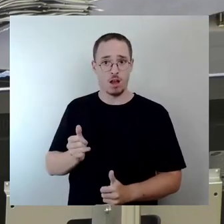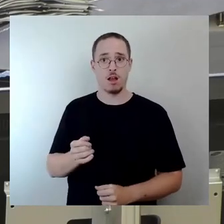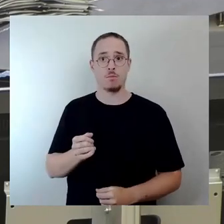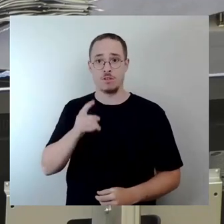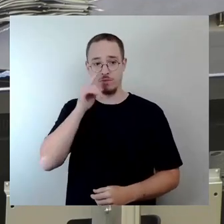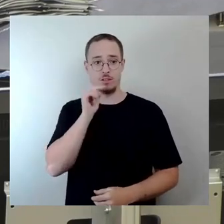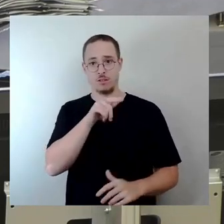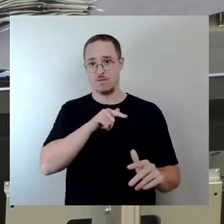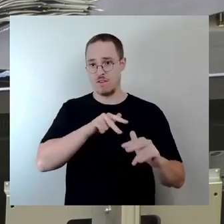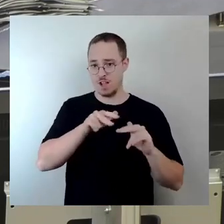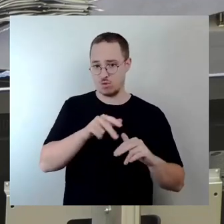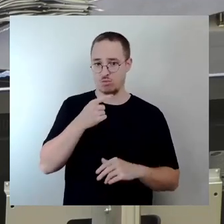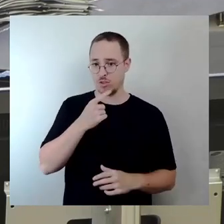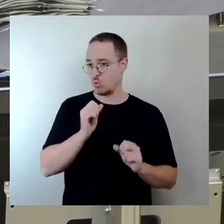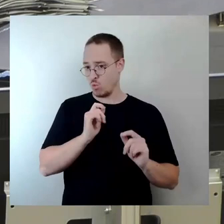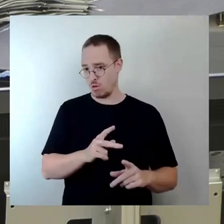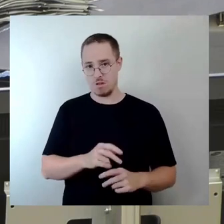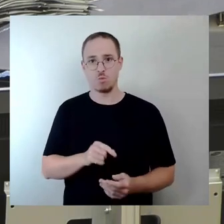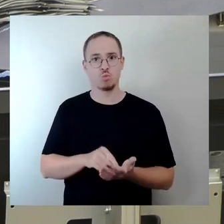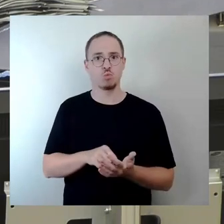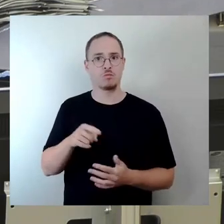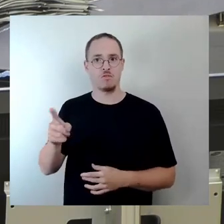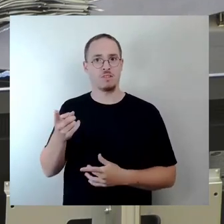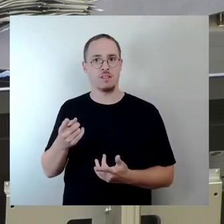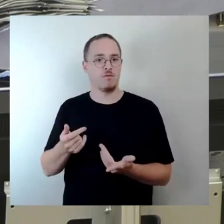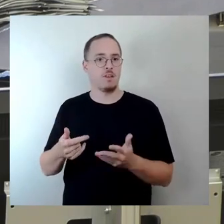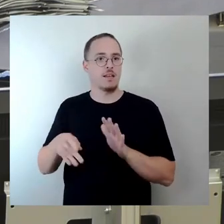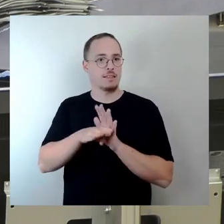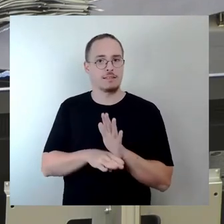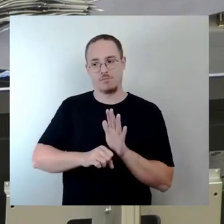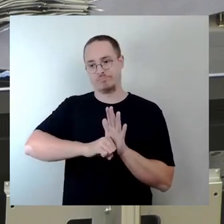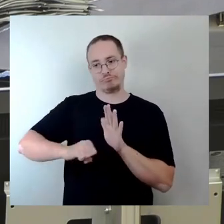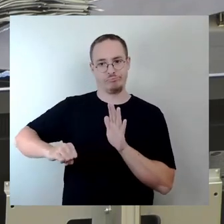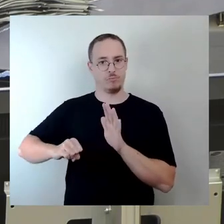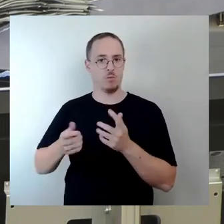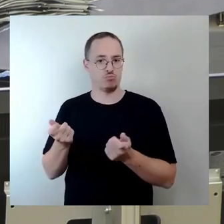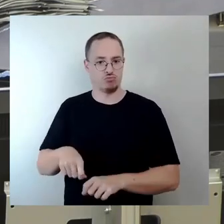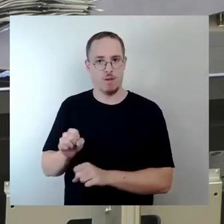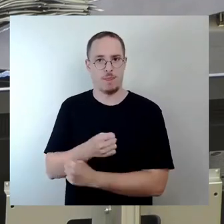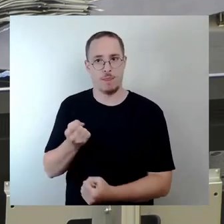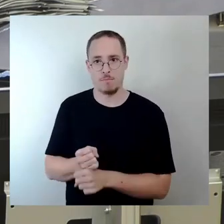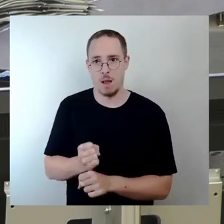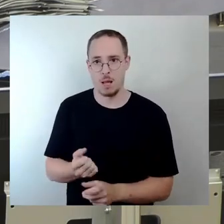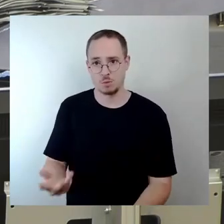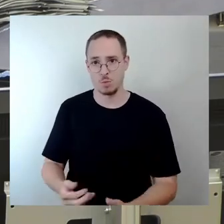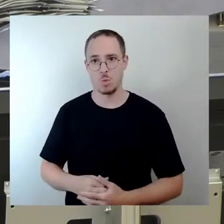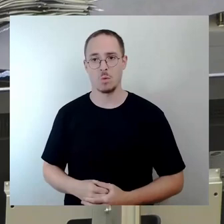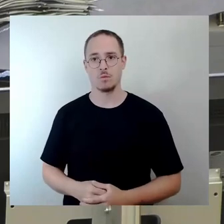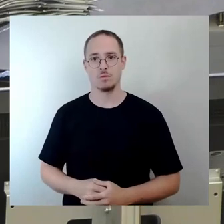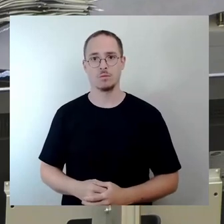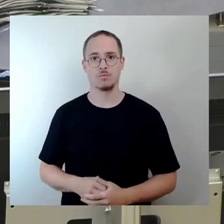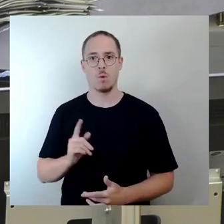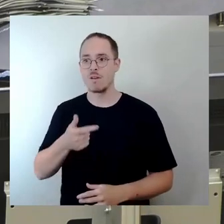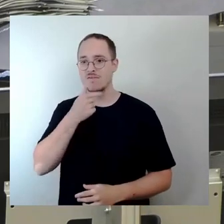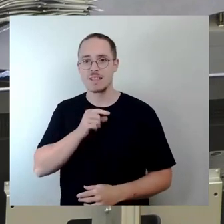rechtswidrige Beschlüsse kann er auch nicht einfach durchführen. Und wir wollen auch die Wasserskianlage dort nicht vertreiben. Wir